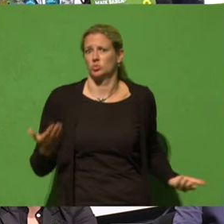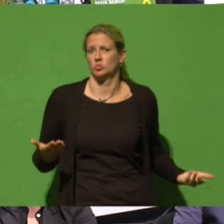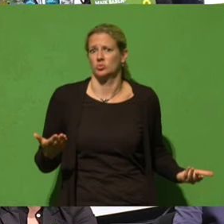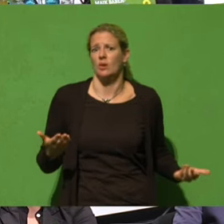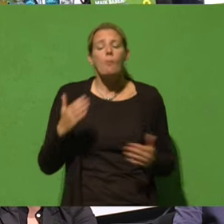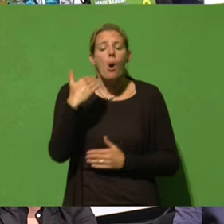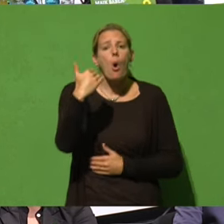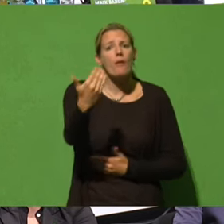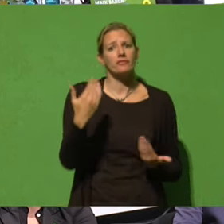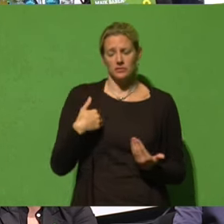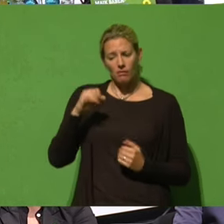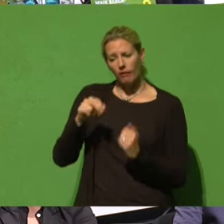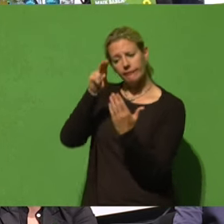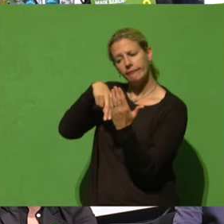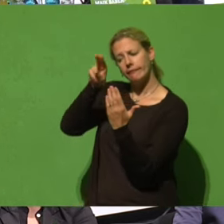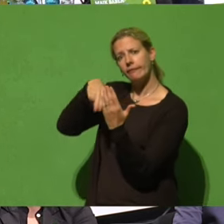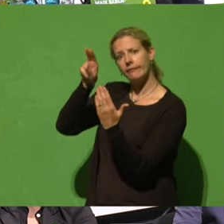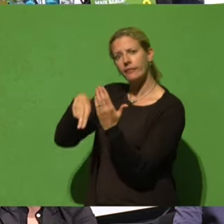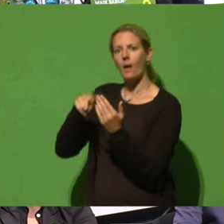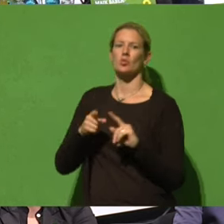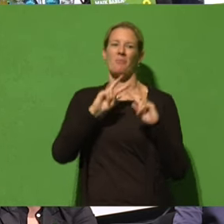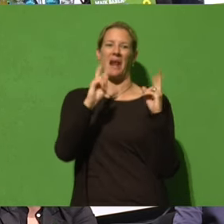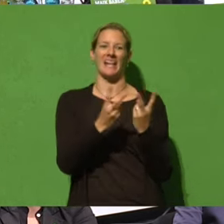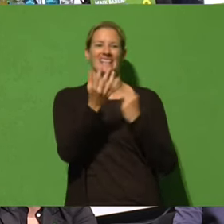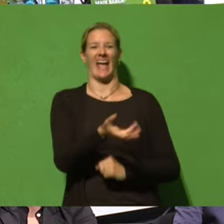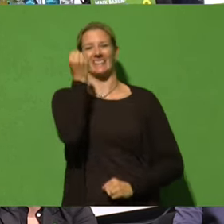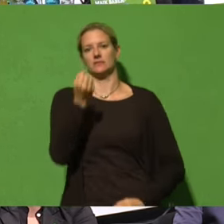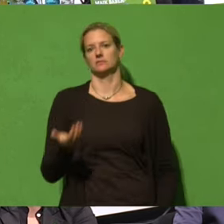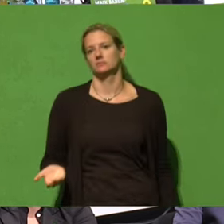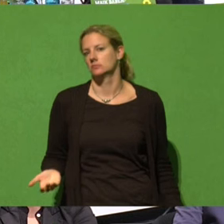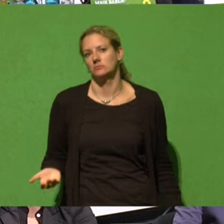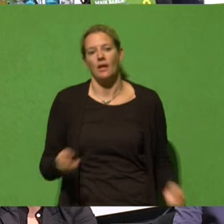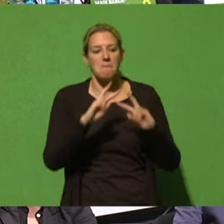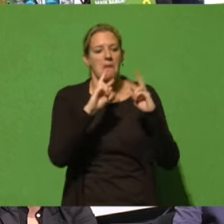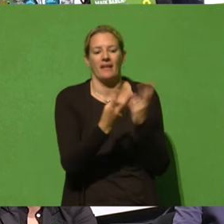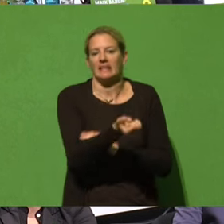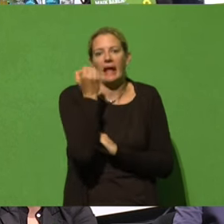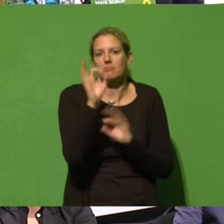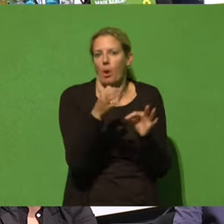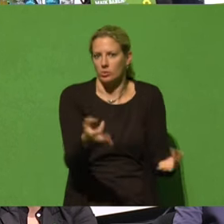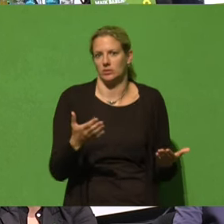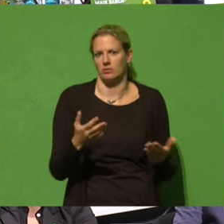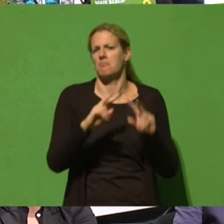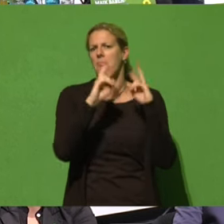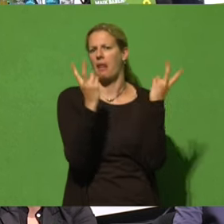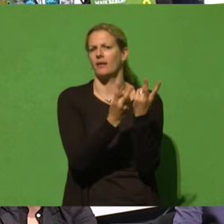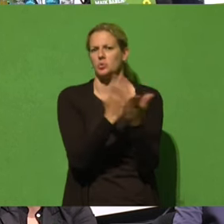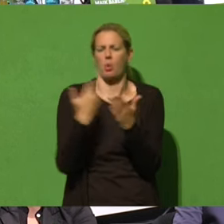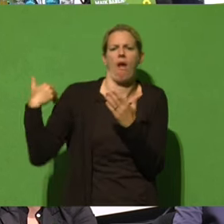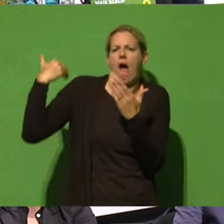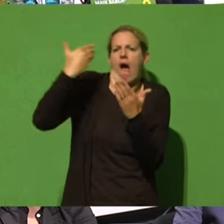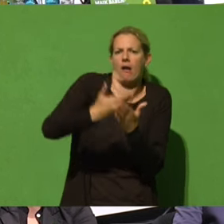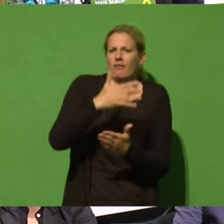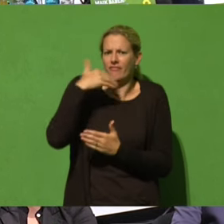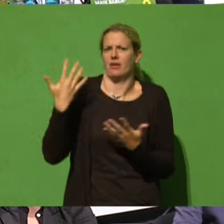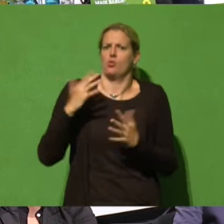ganz häufig lesen kann, dass es darum geht, den Planeten zu retten. Der Planet braucht keine Rettung. Der hat sogar schon andere Dinge überstanden und auch